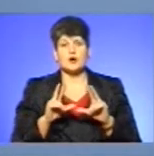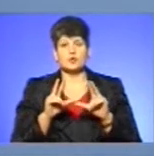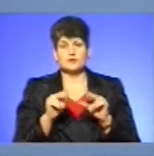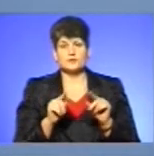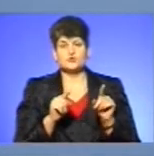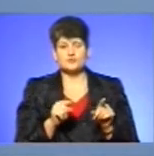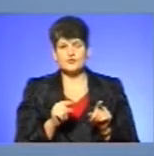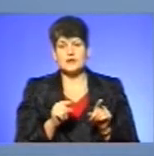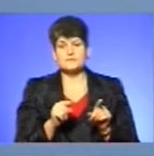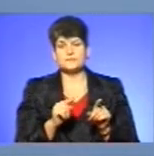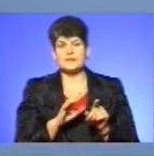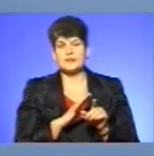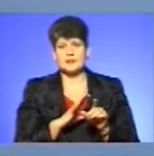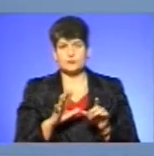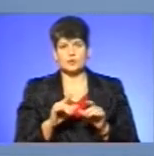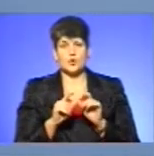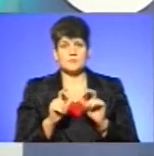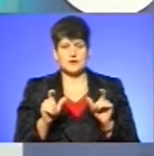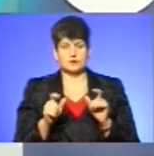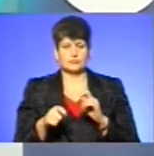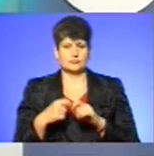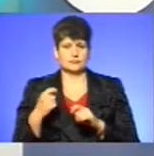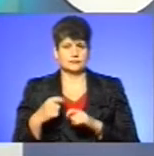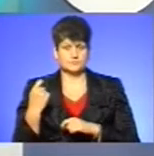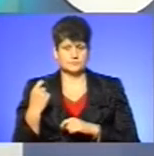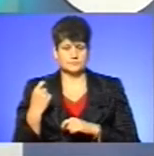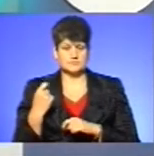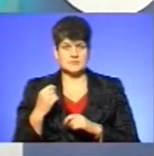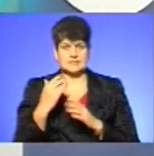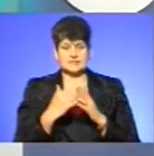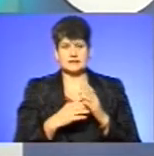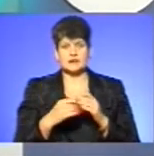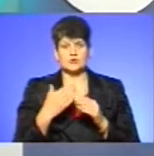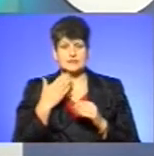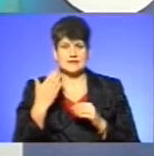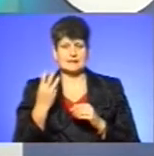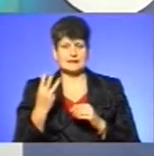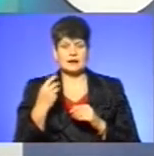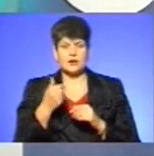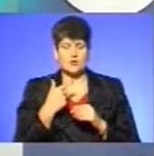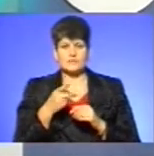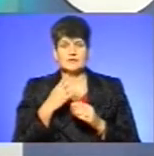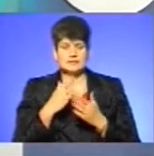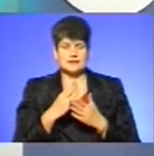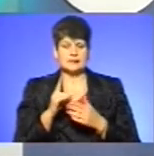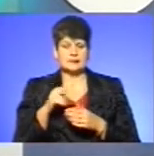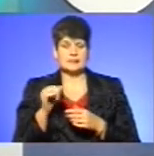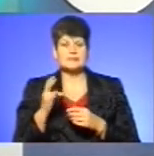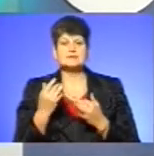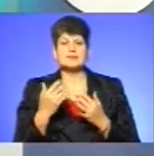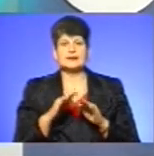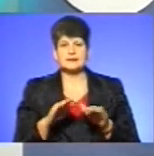не стане об'єктом злочинних посягань. Статистика за останні три роки. В нас є дані на інфографіці про те, скільки дітей